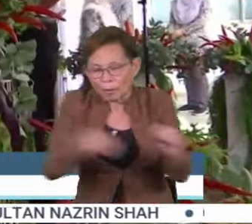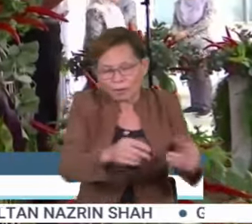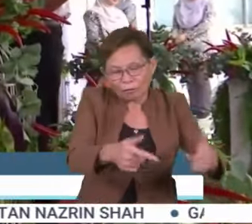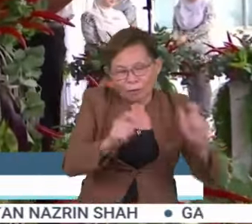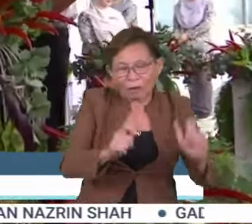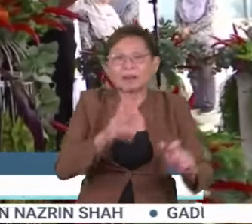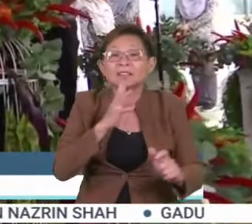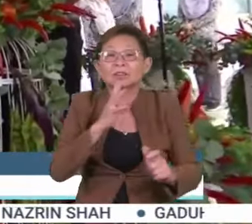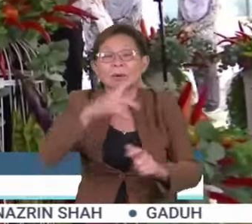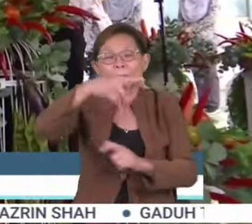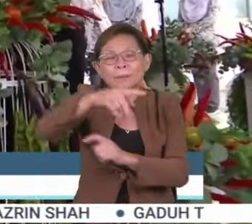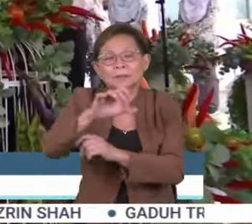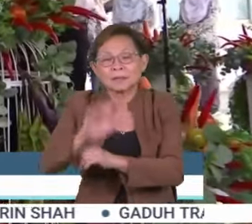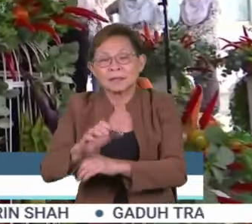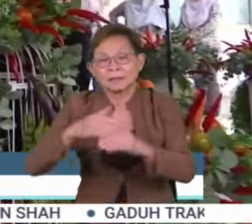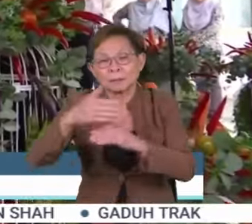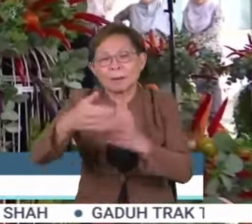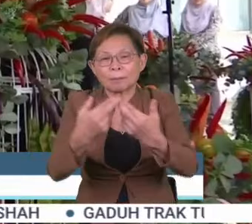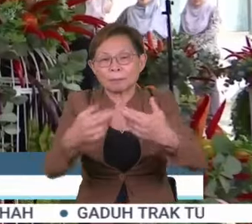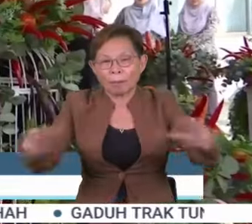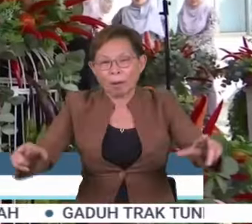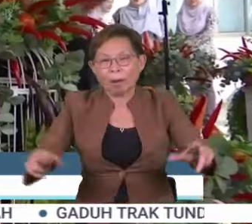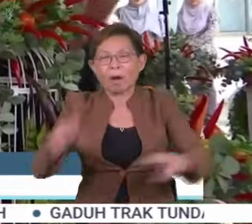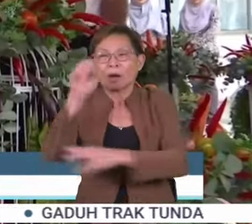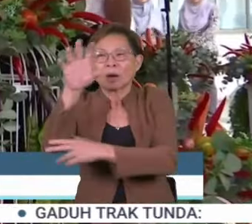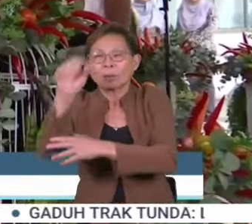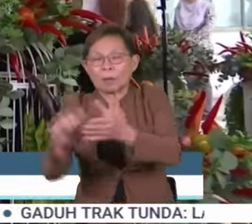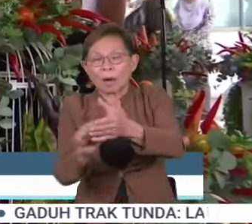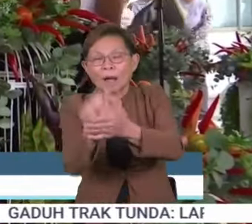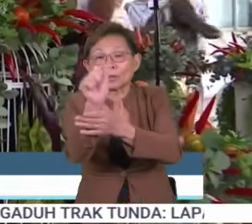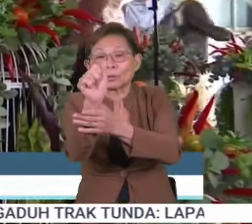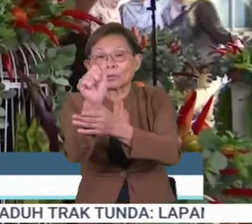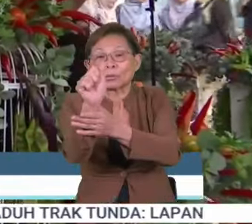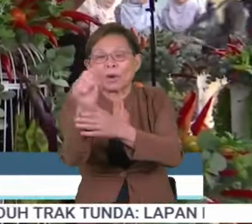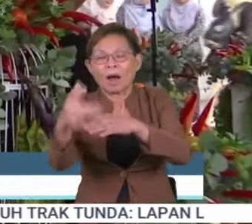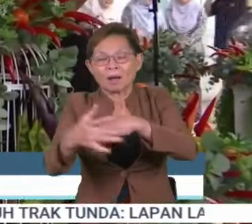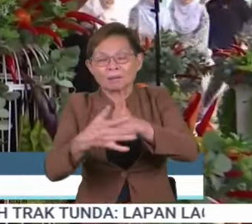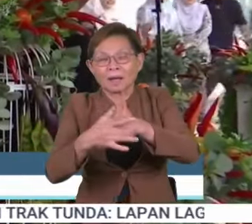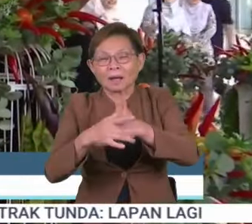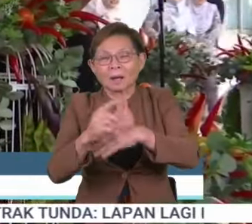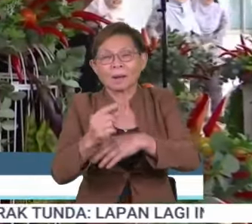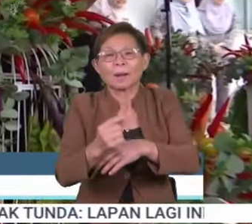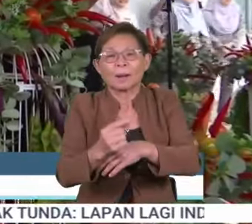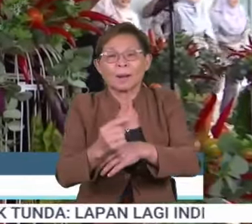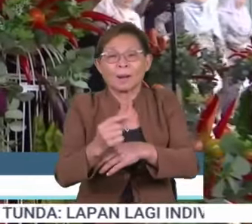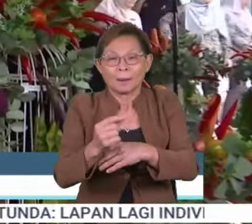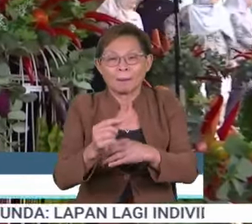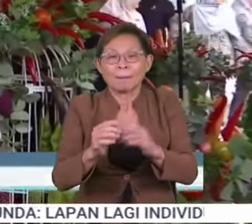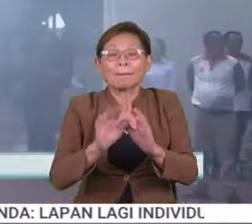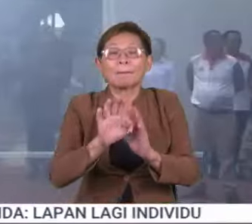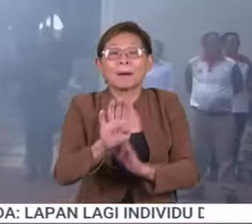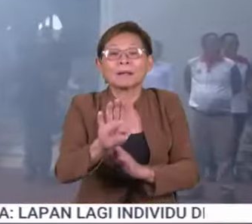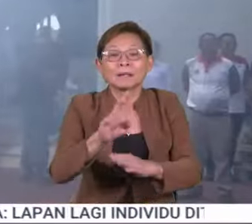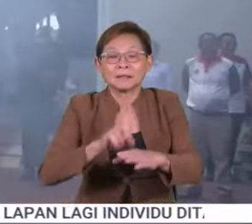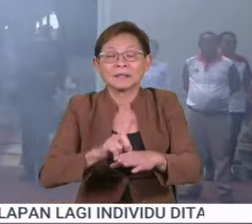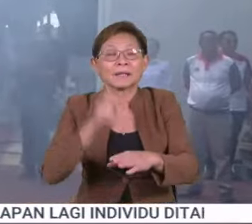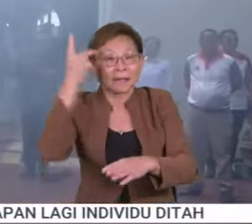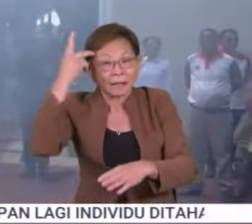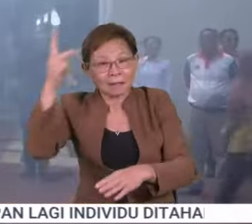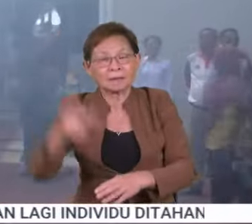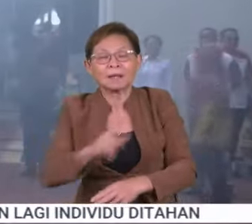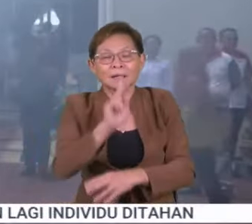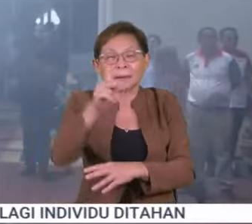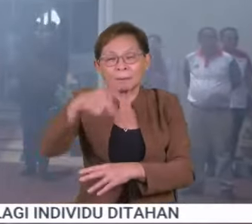Beliau berkata demikian pada sidang media selepas merasmikan Carival Agrotech Madani di Kolej Fokasional Pasir Putih. KPM juga sudah membuat